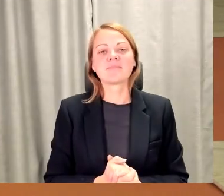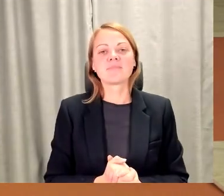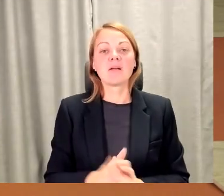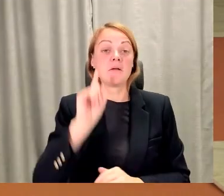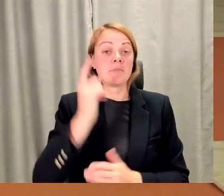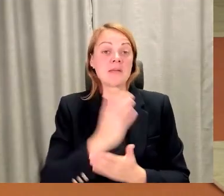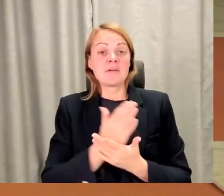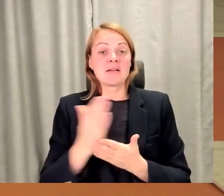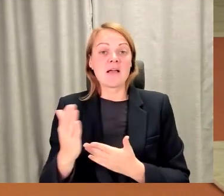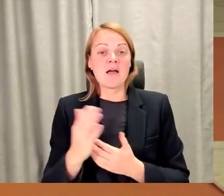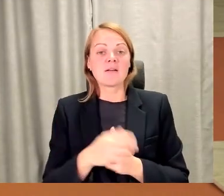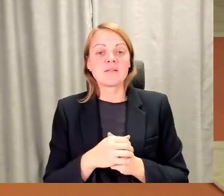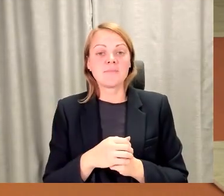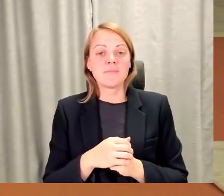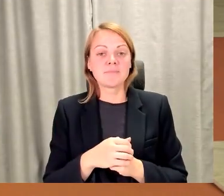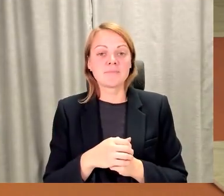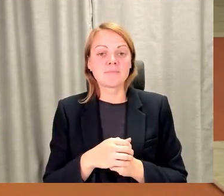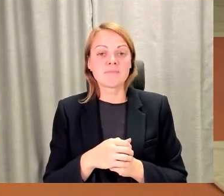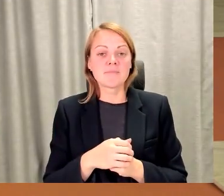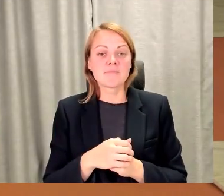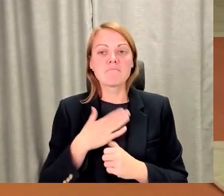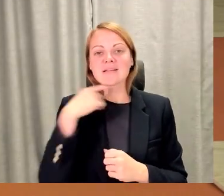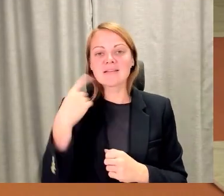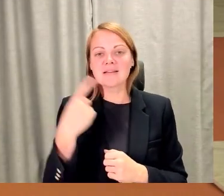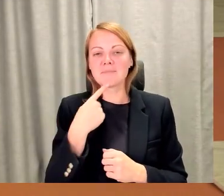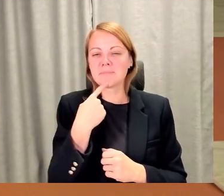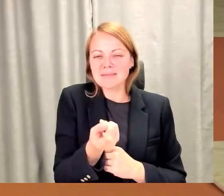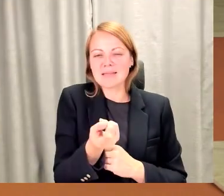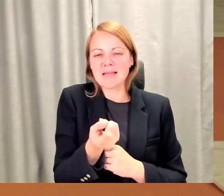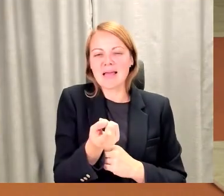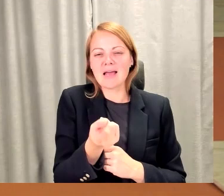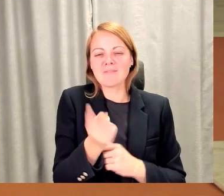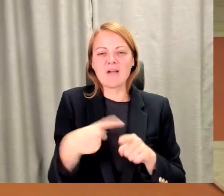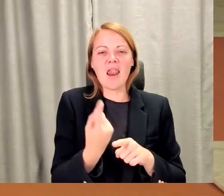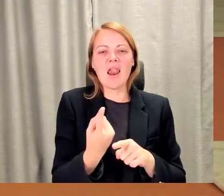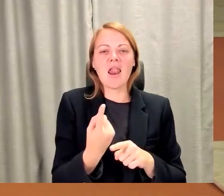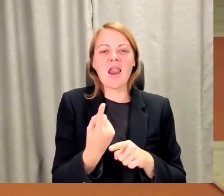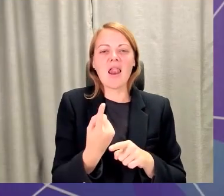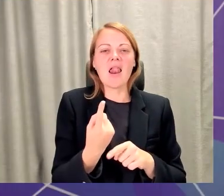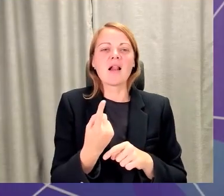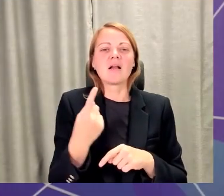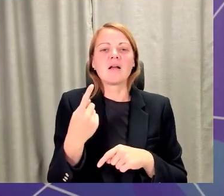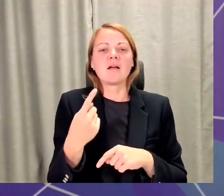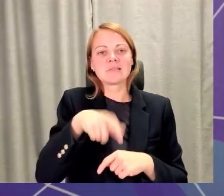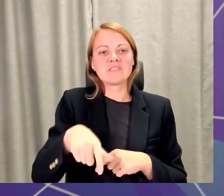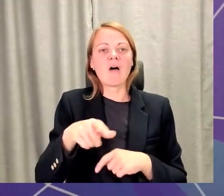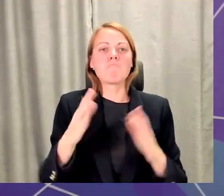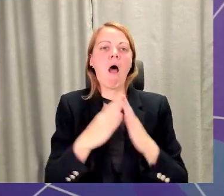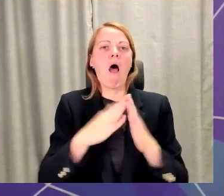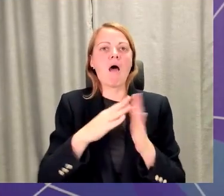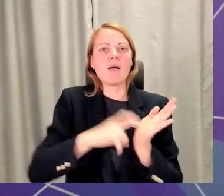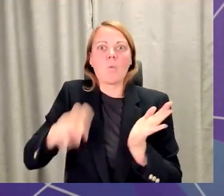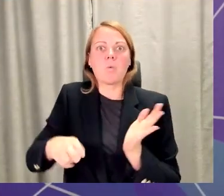man gribējās atsaugties vēl arī uz to, ka nevienmēr tie cilvēki ļoti grib iziet no mājas un varbūt reizēm viņi grib tā